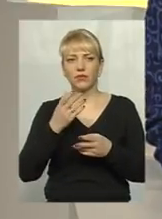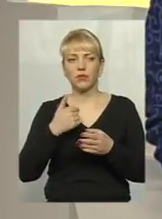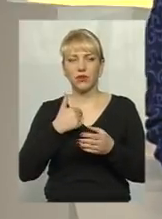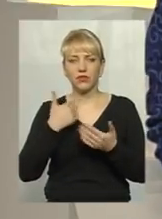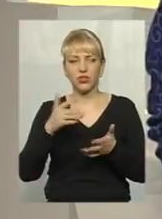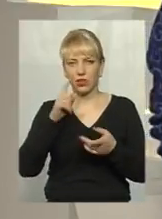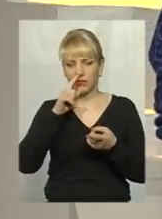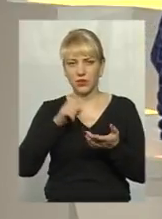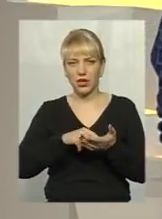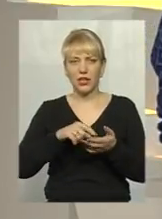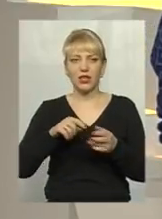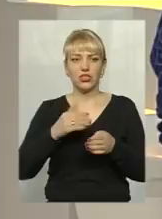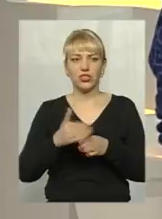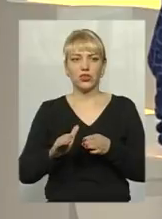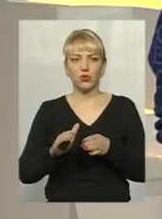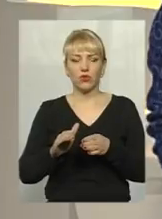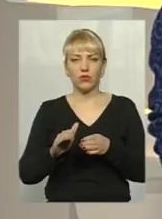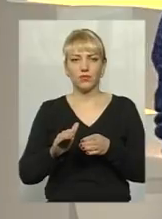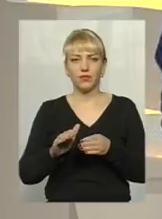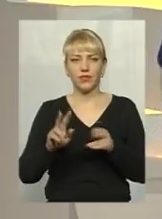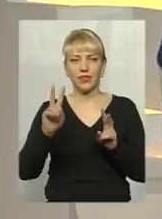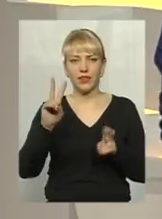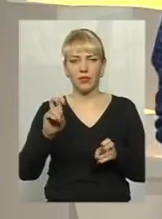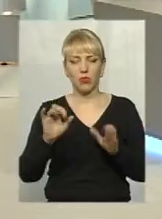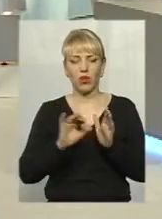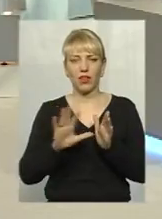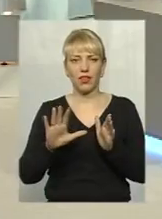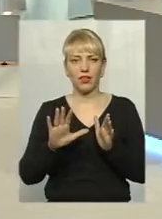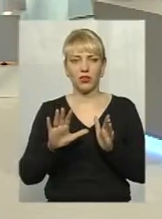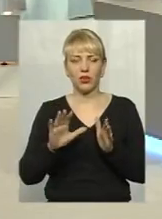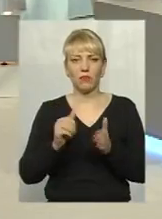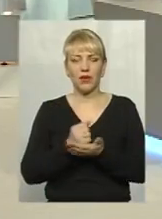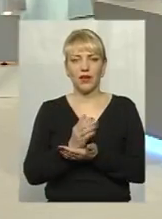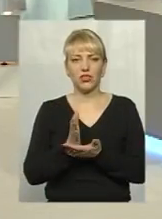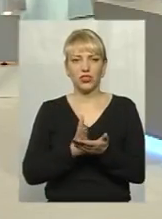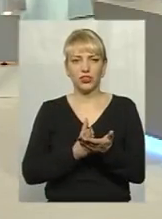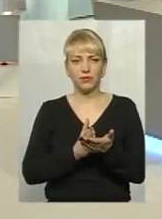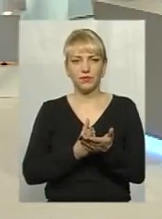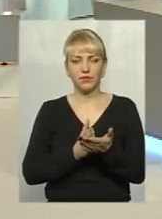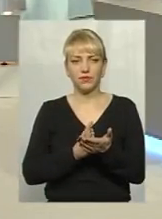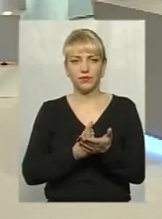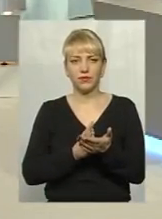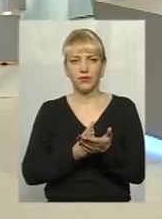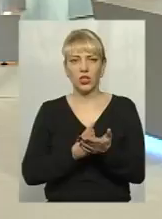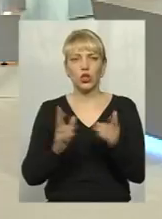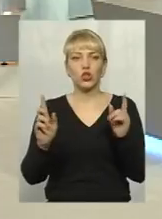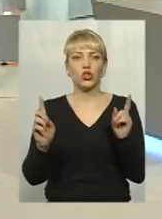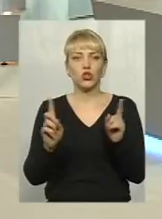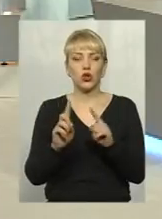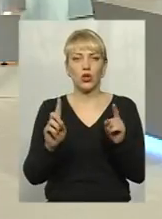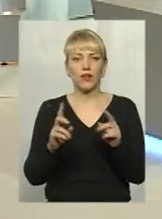частково питання саме електромережі. І що